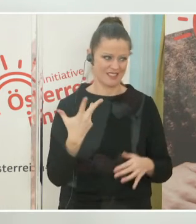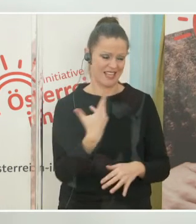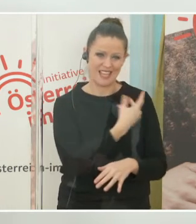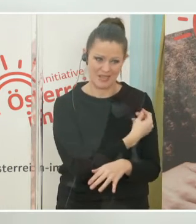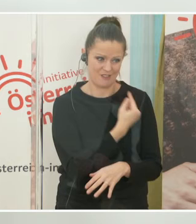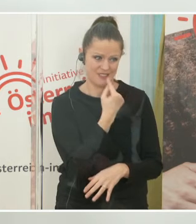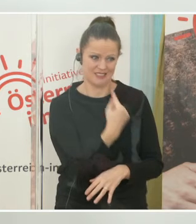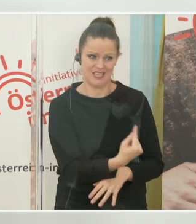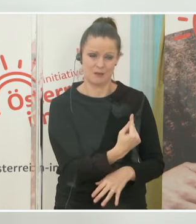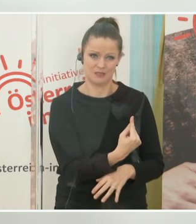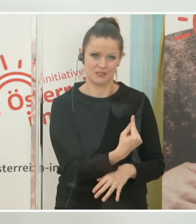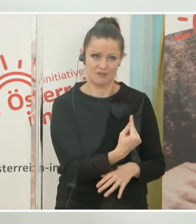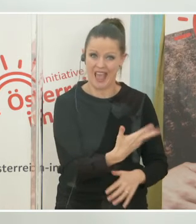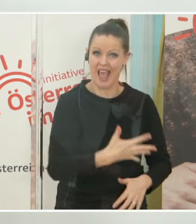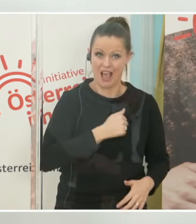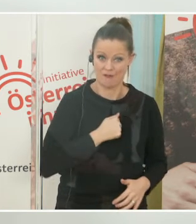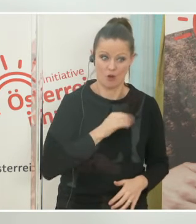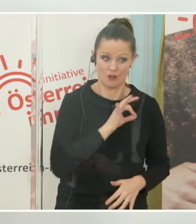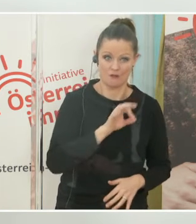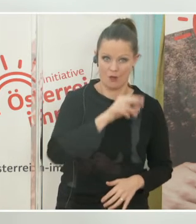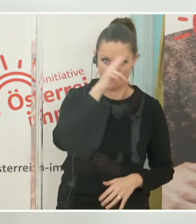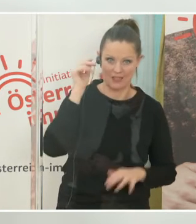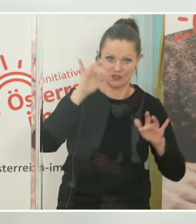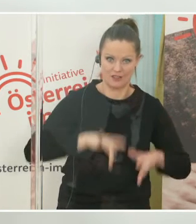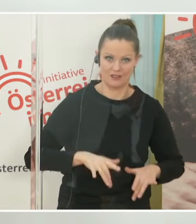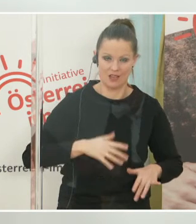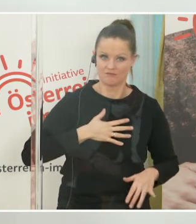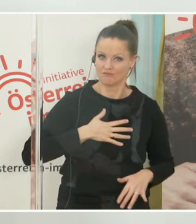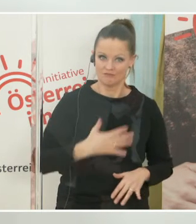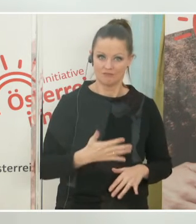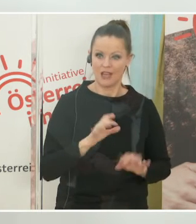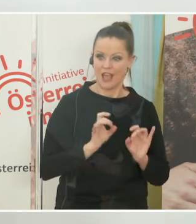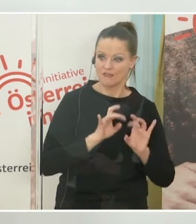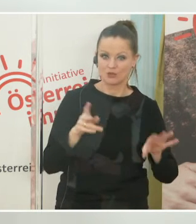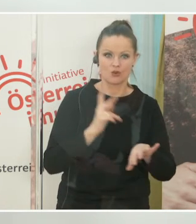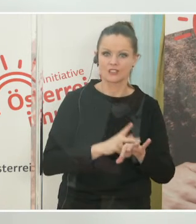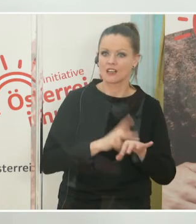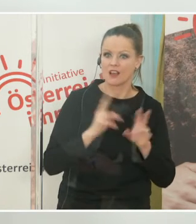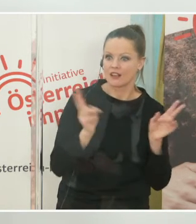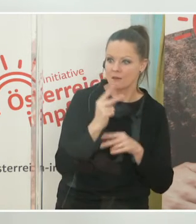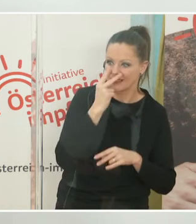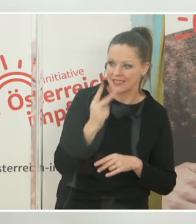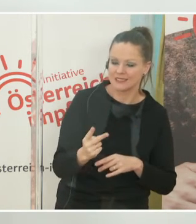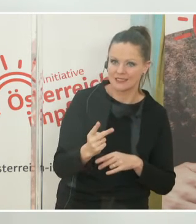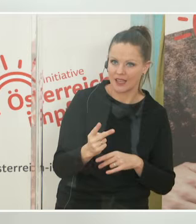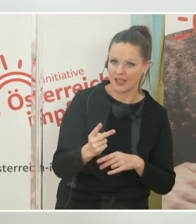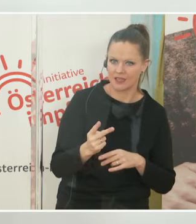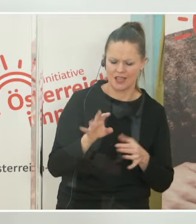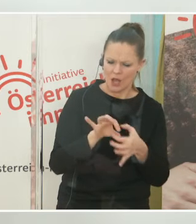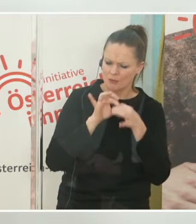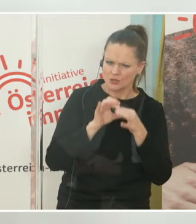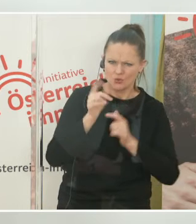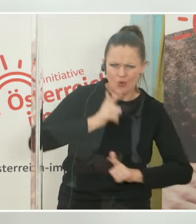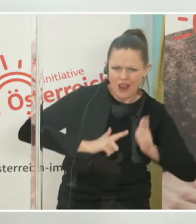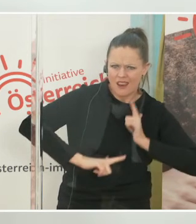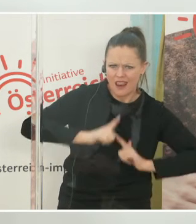aber zum Teil Opfer ihres eigenen Erfolges. Wir sehen heute die meisten Infektionskrankheiten nicht mehr, gegen die wir impfen. Es fehlt uns der Bezug zu dem